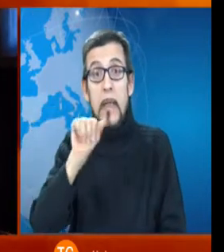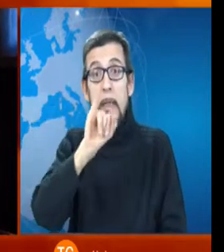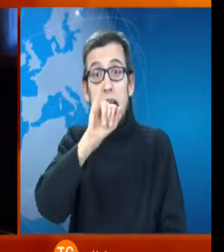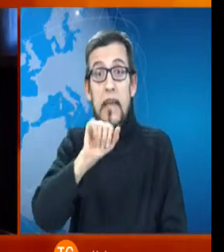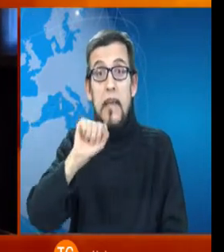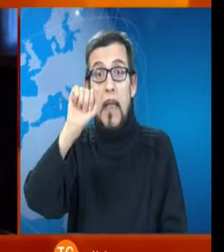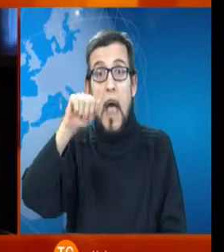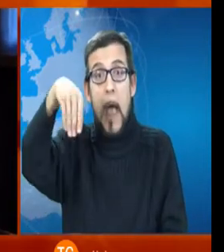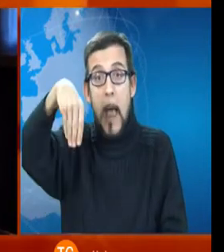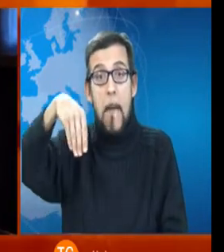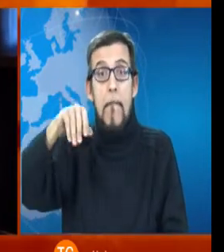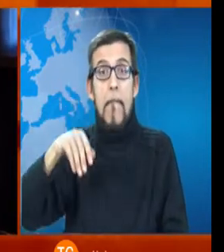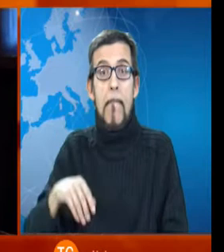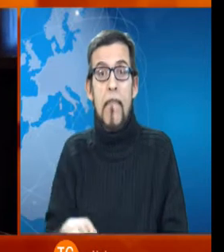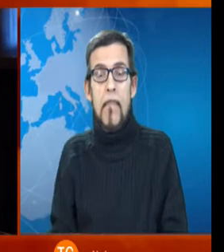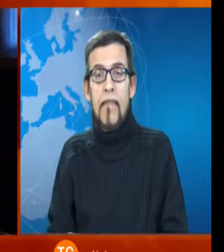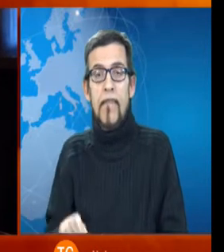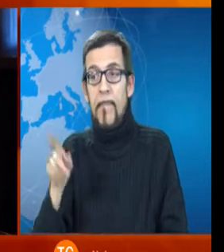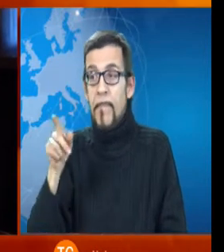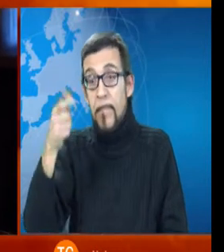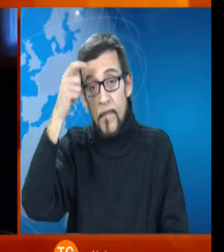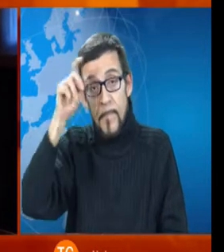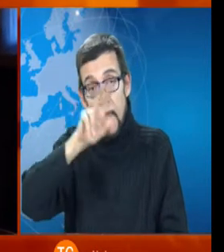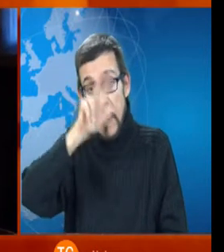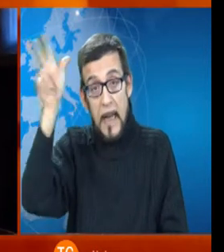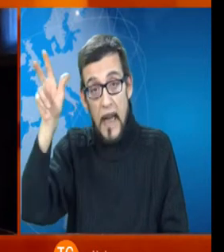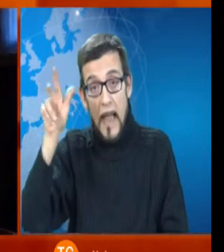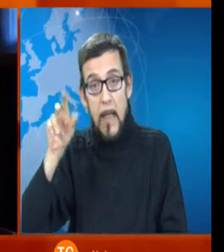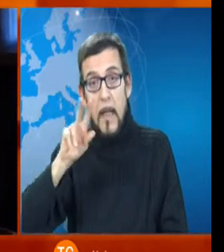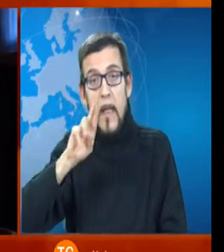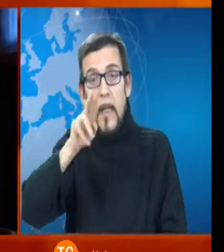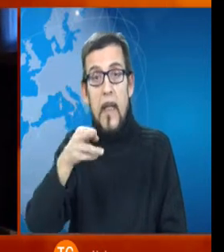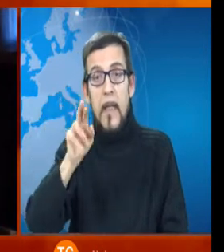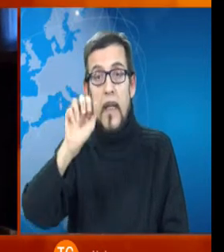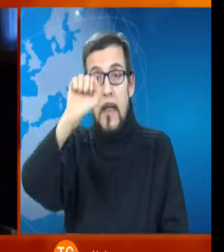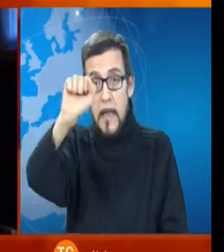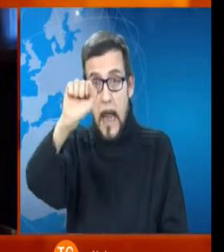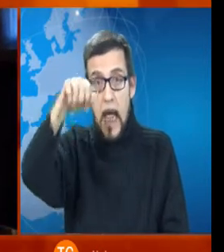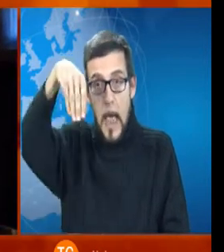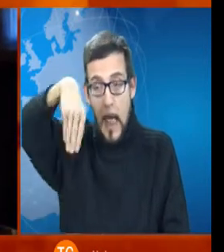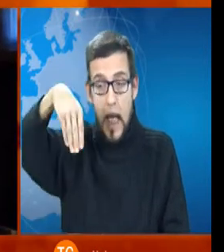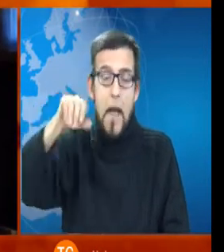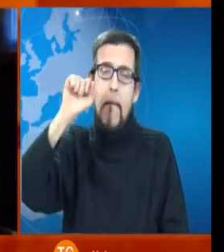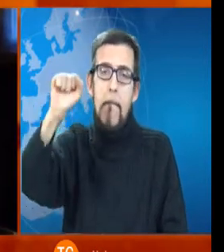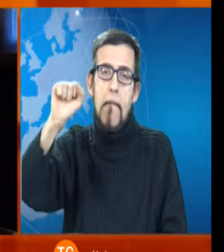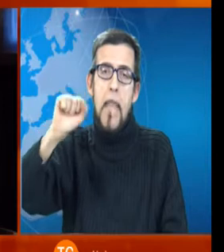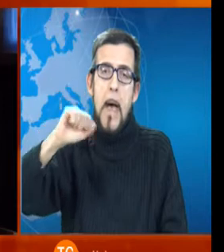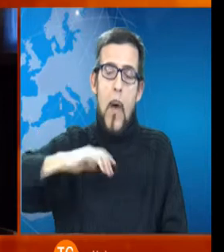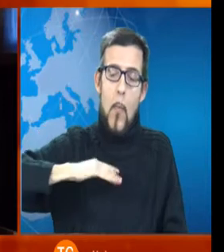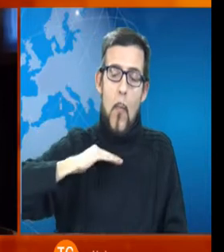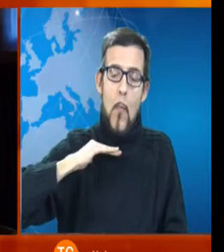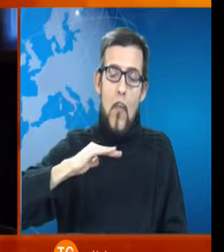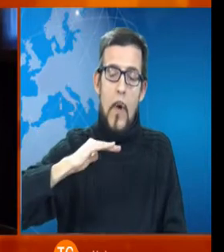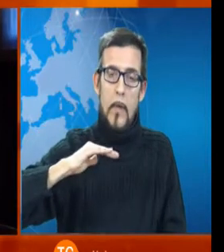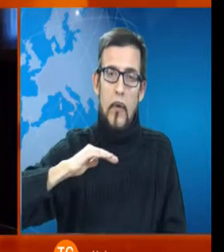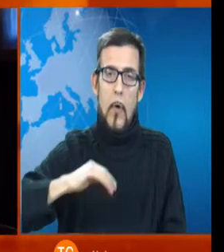V che è un personaggio eclettico nel panorama dell'Oriente è un